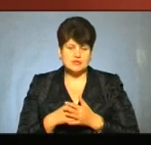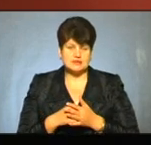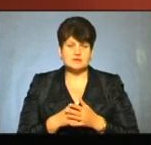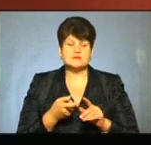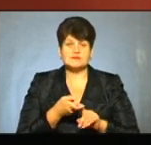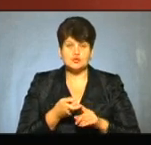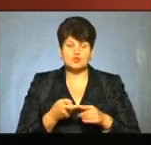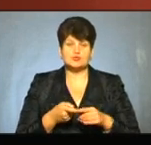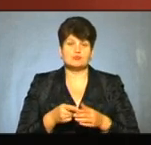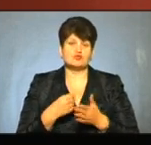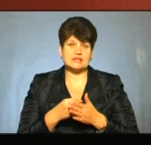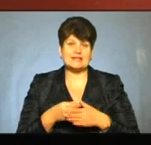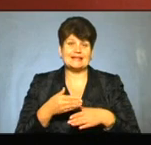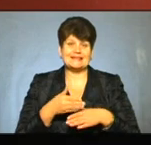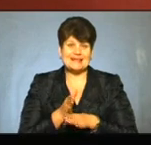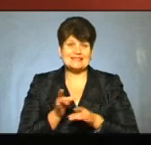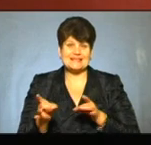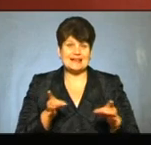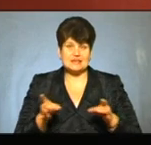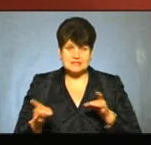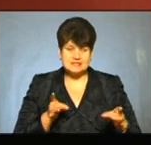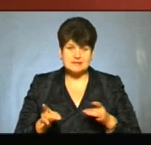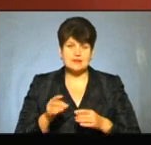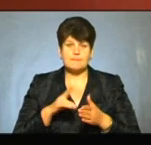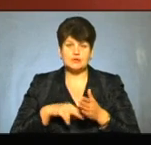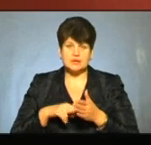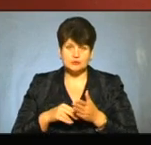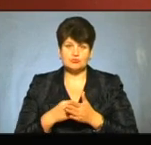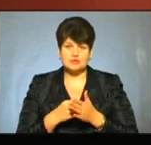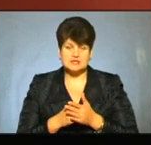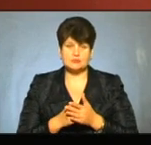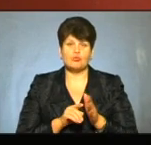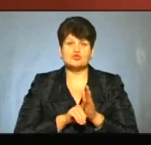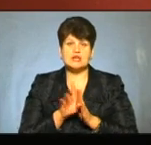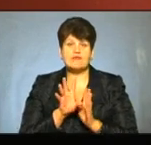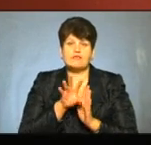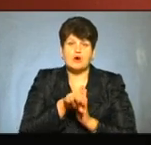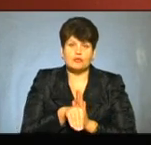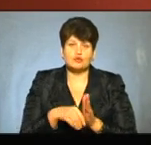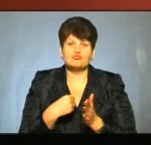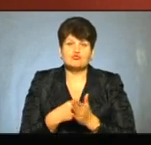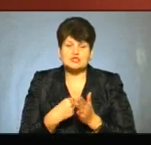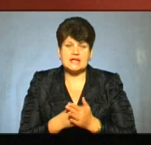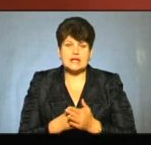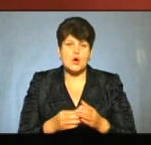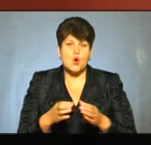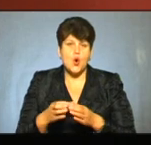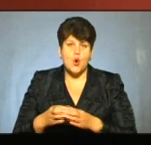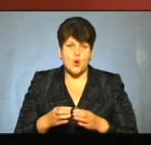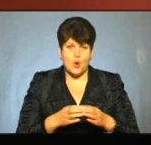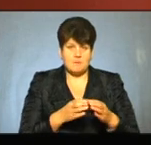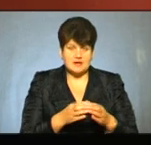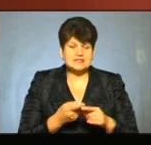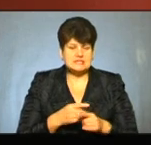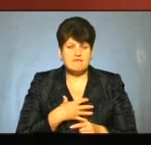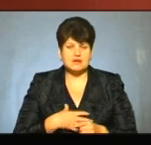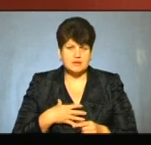бюджетної децентралізації кілька років тому акциз спального почали зараховувати у бюджети громад. Цей ресурс дуже важливий для місцевого самоврядування,